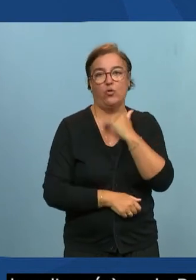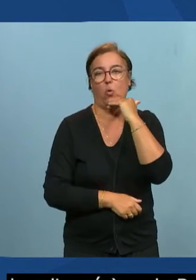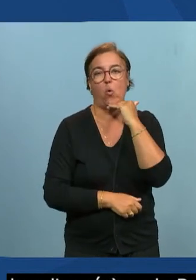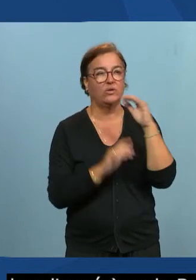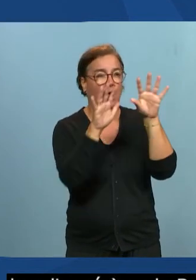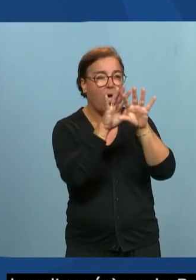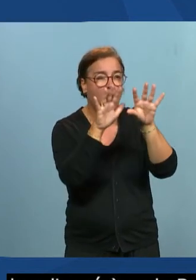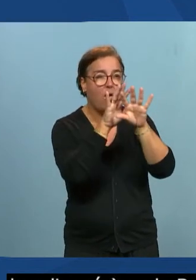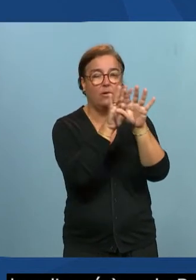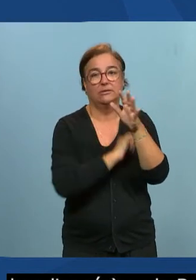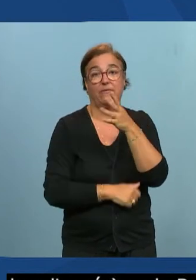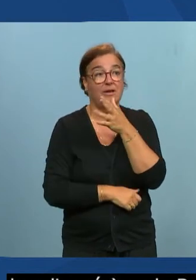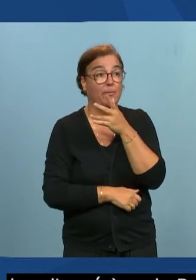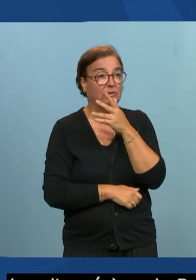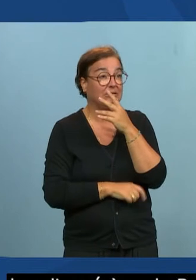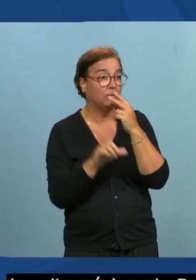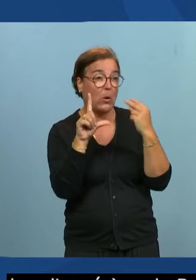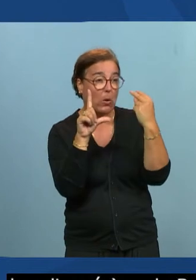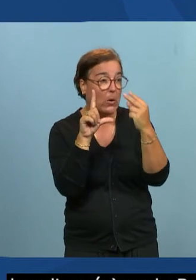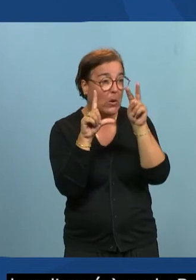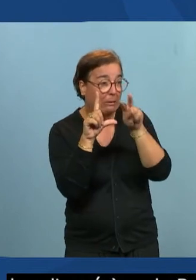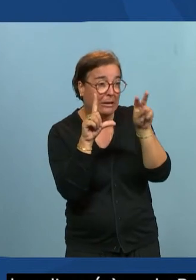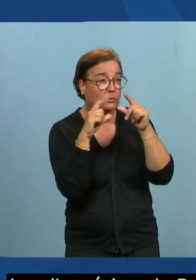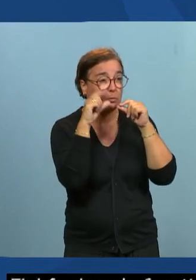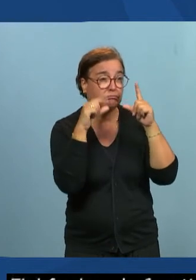et tout ça donc c'est c'est important d'être en bonne